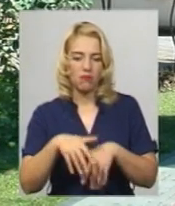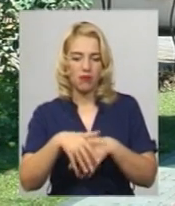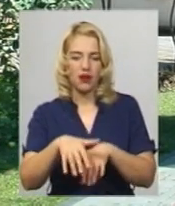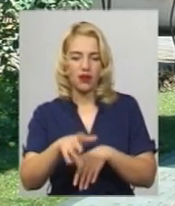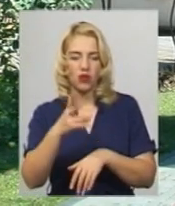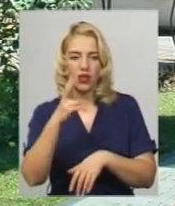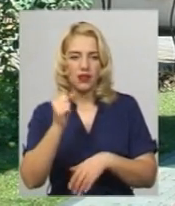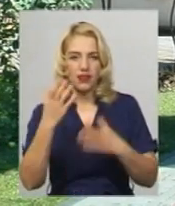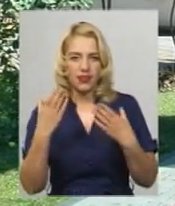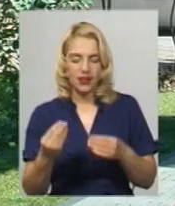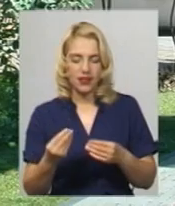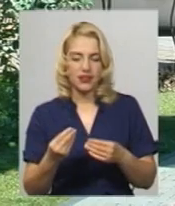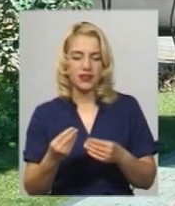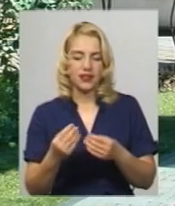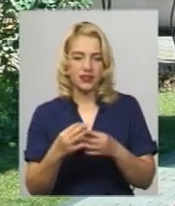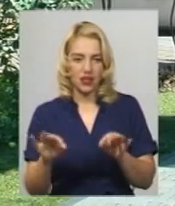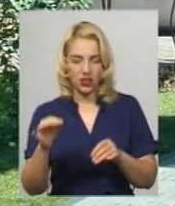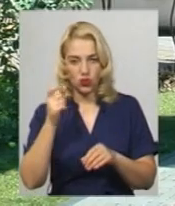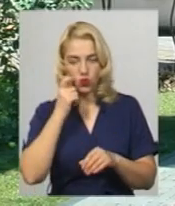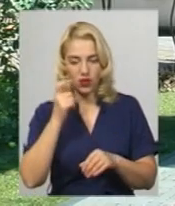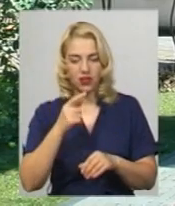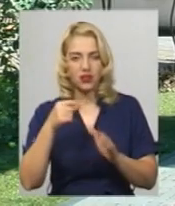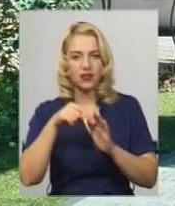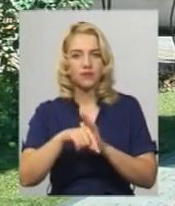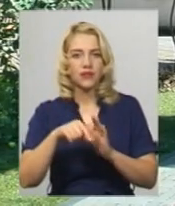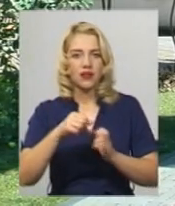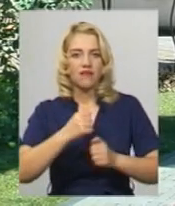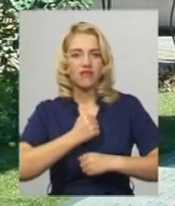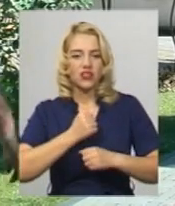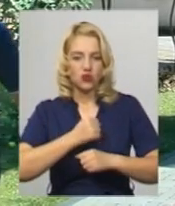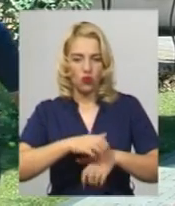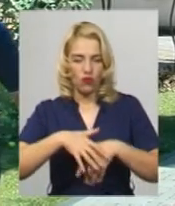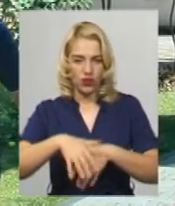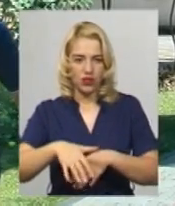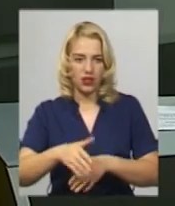Незалежності України, військового параду, ми рух ветеранів.